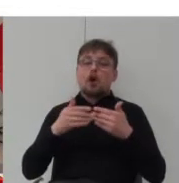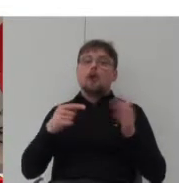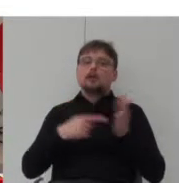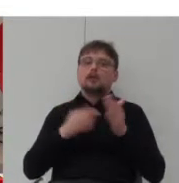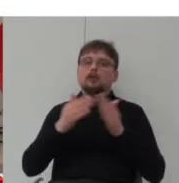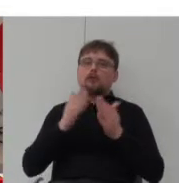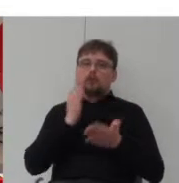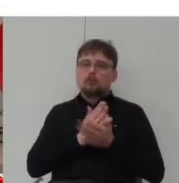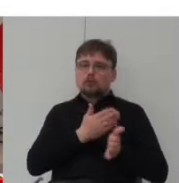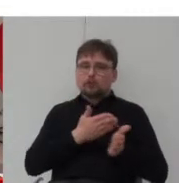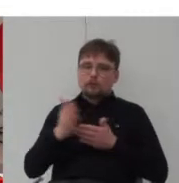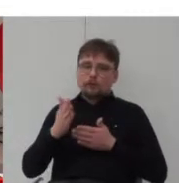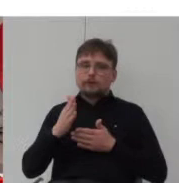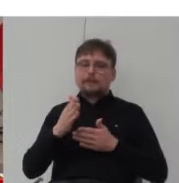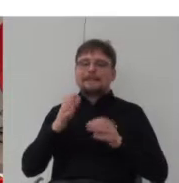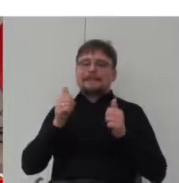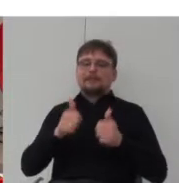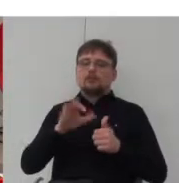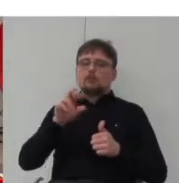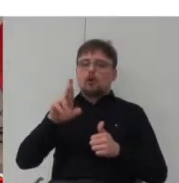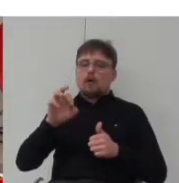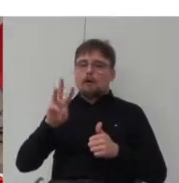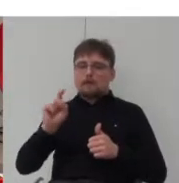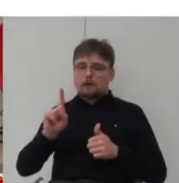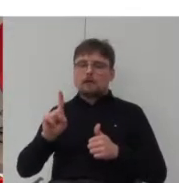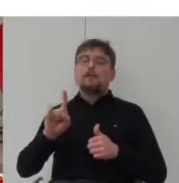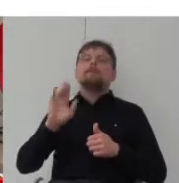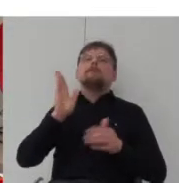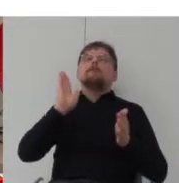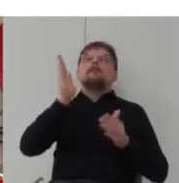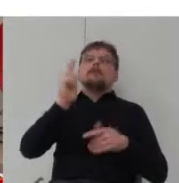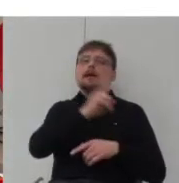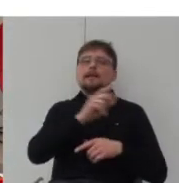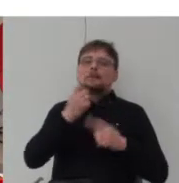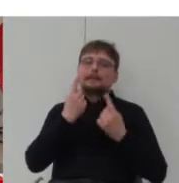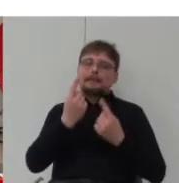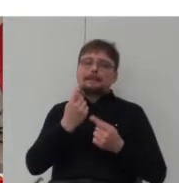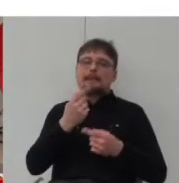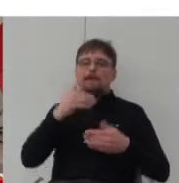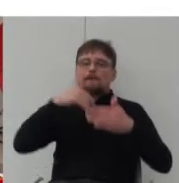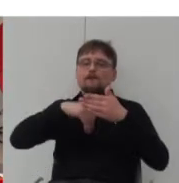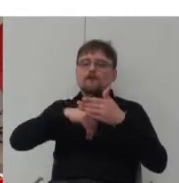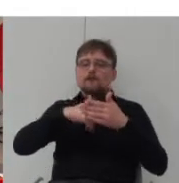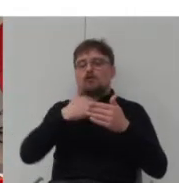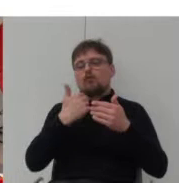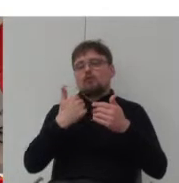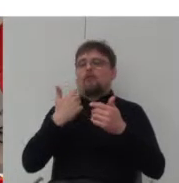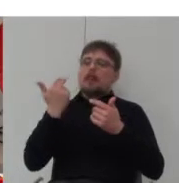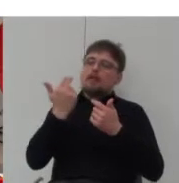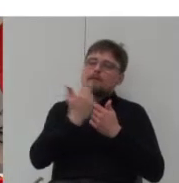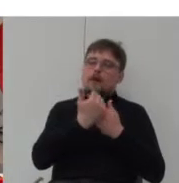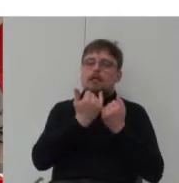stanu mieszkańcy zaczynają wykańczać swoje domy charakteryzuje się to